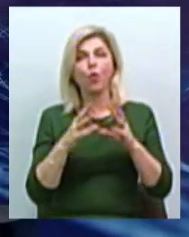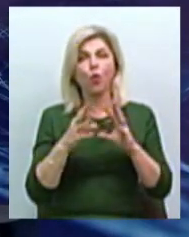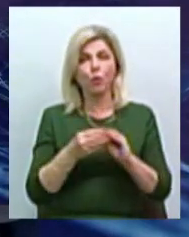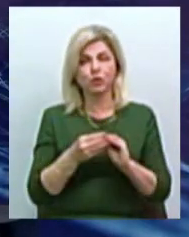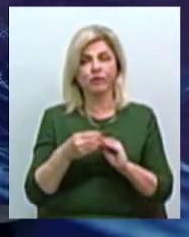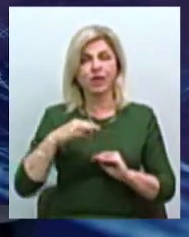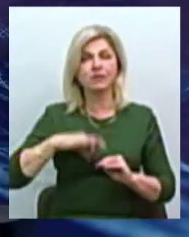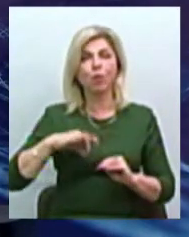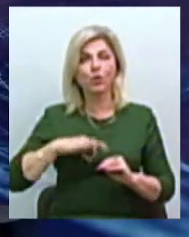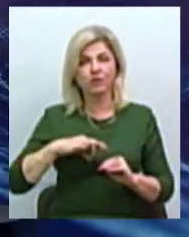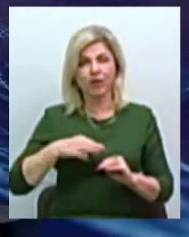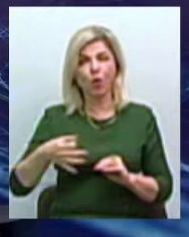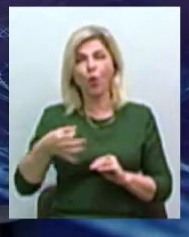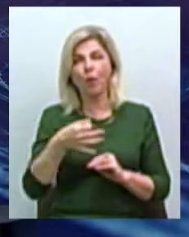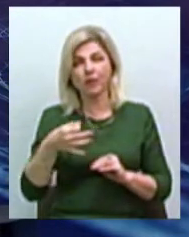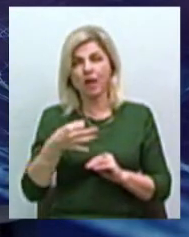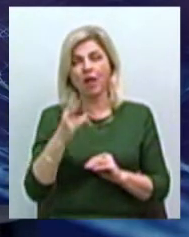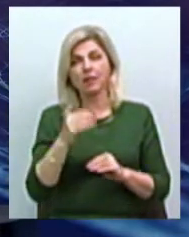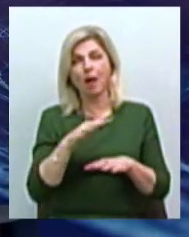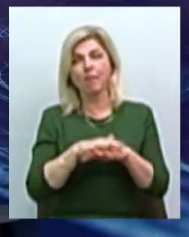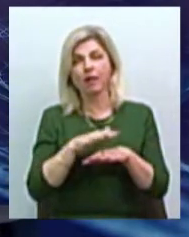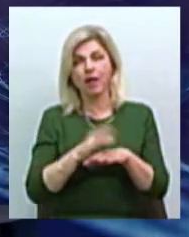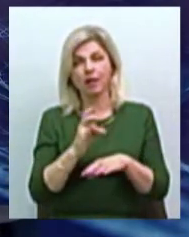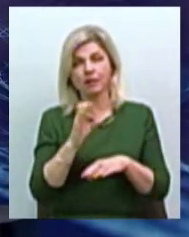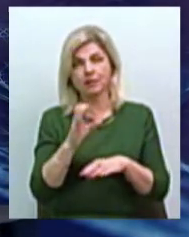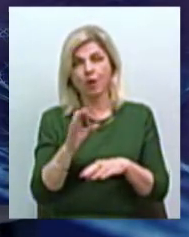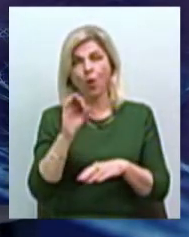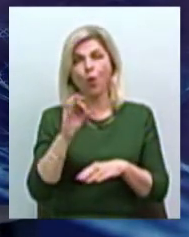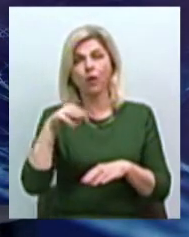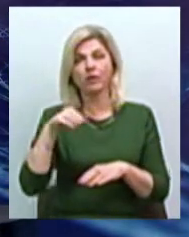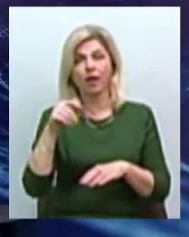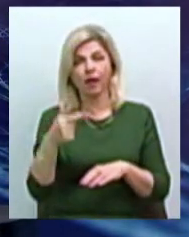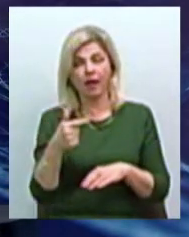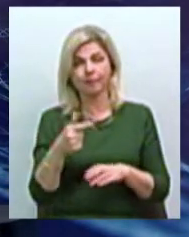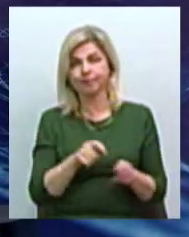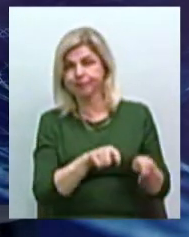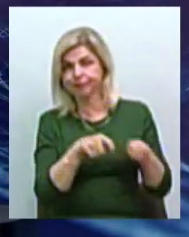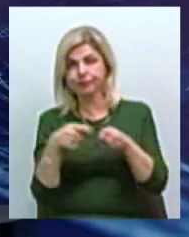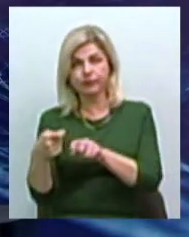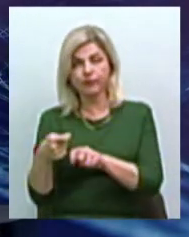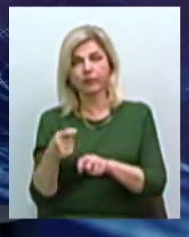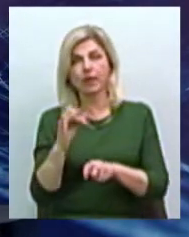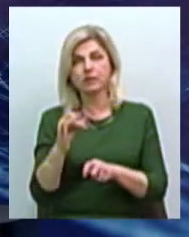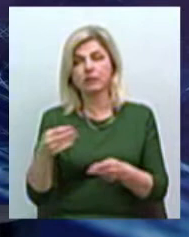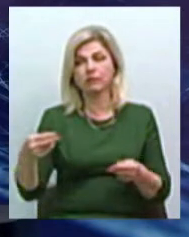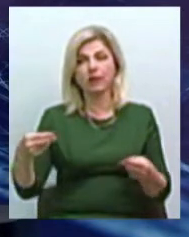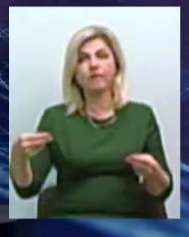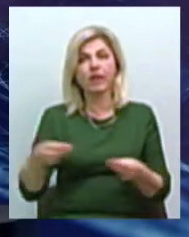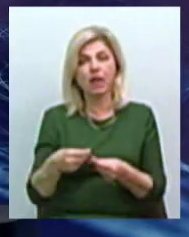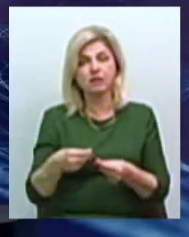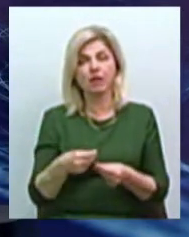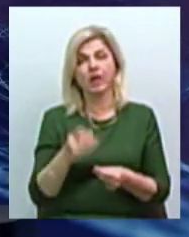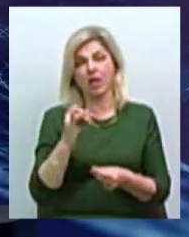обласного здачини на баланс об'єдненний територіальний громад з механізмом фінансування, і